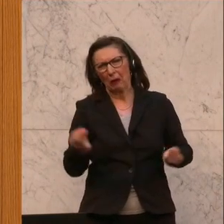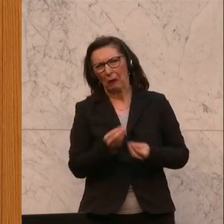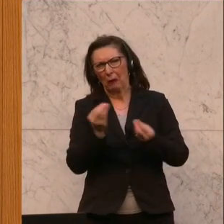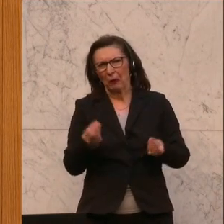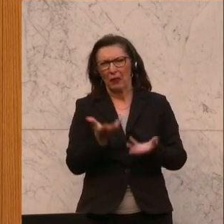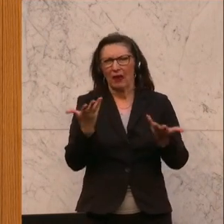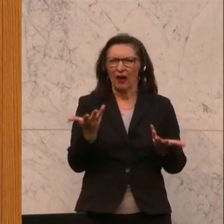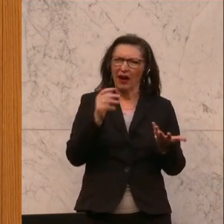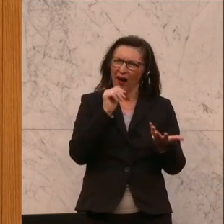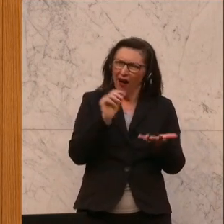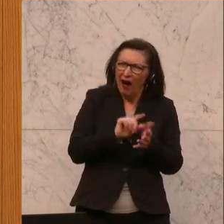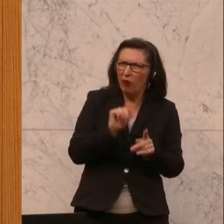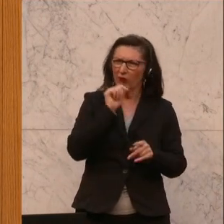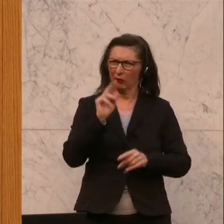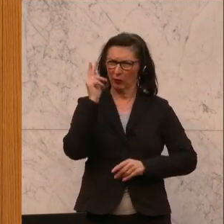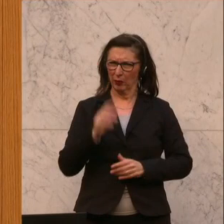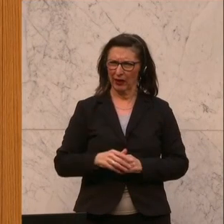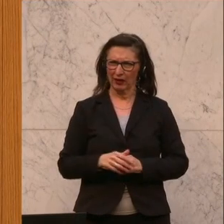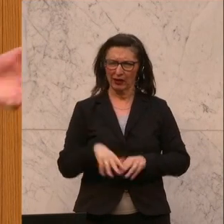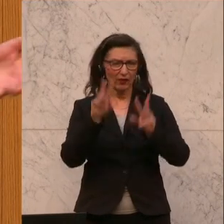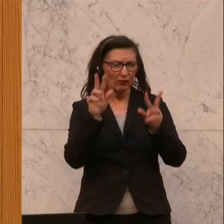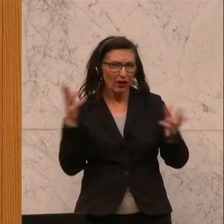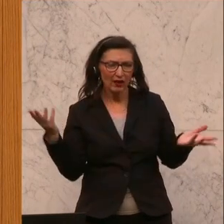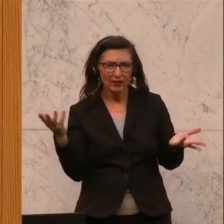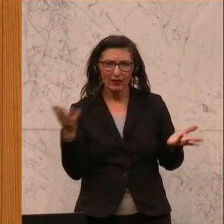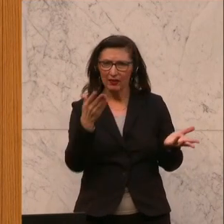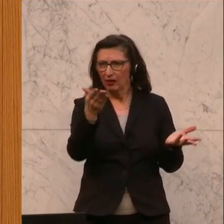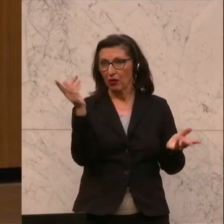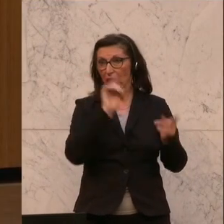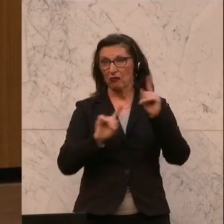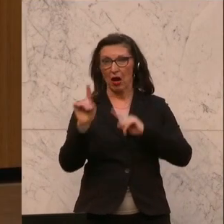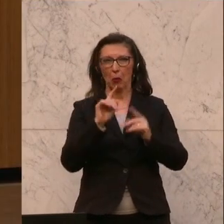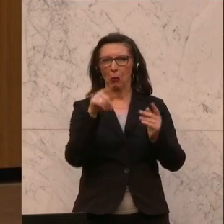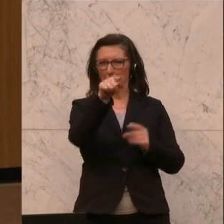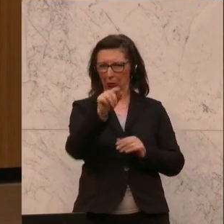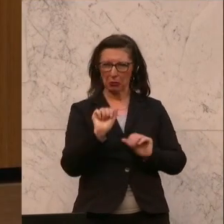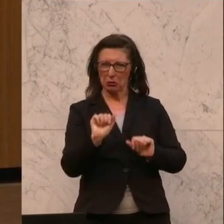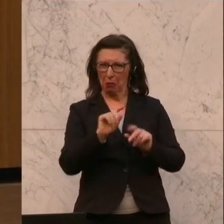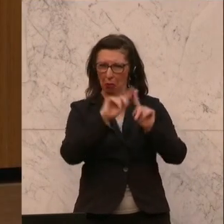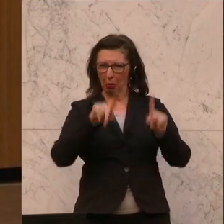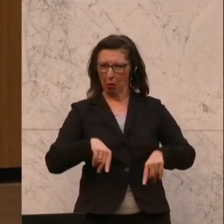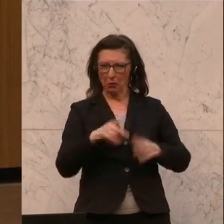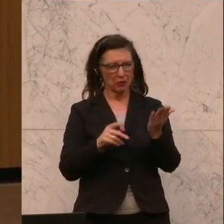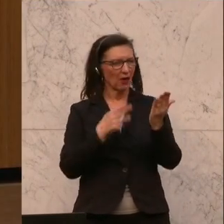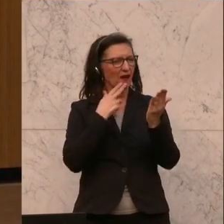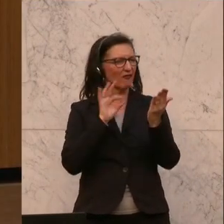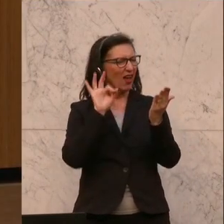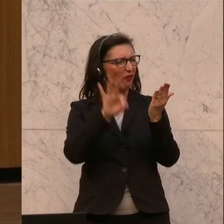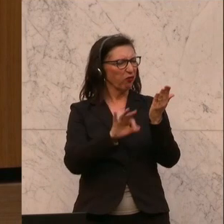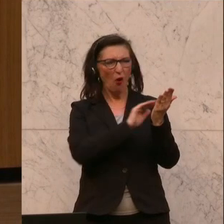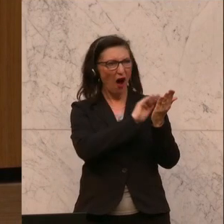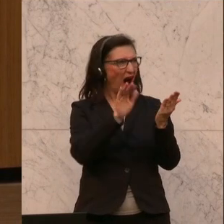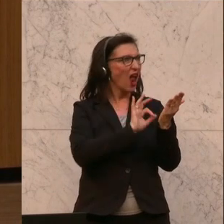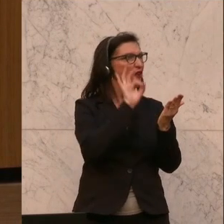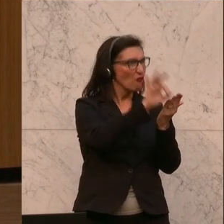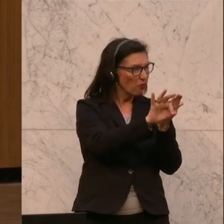ah, um das geht es. Sondern es ist einfach, ihr nehmt euch wahrscheinlich die Liste her, schaut an, wer ist dafür. Okay, alle sind dafür, also müssen wir